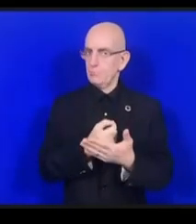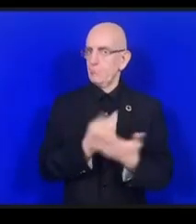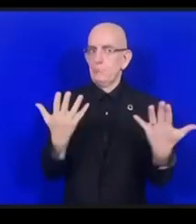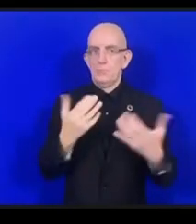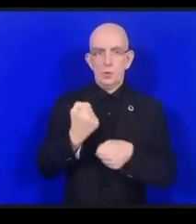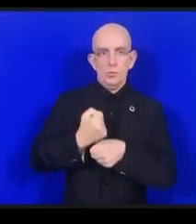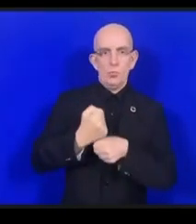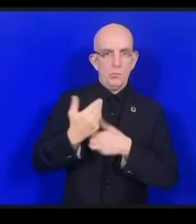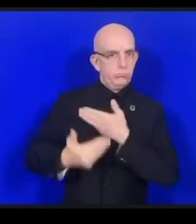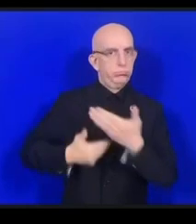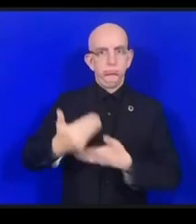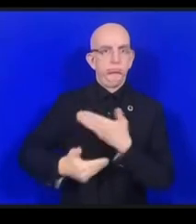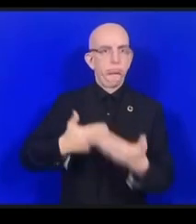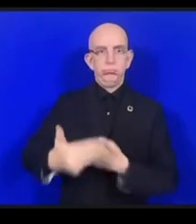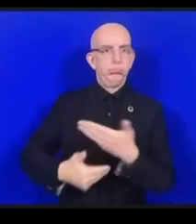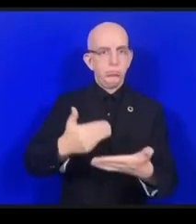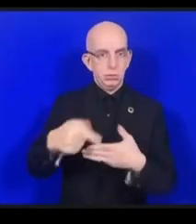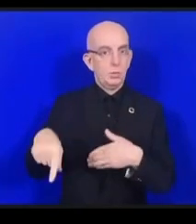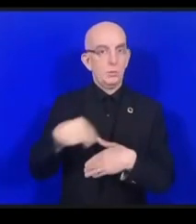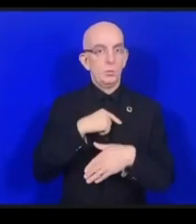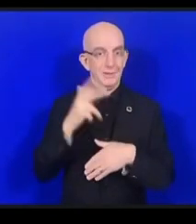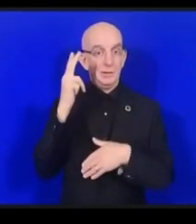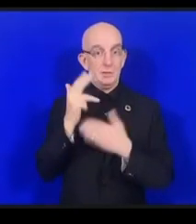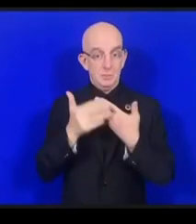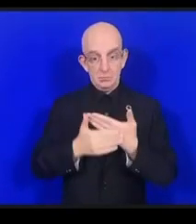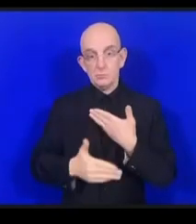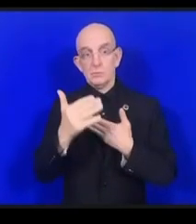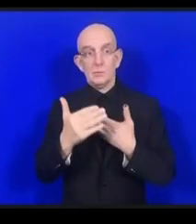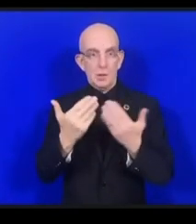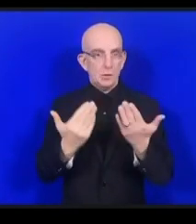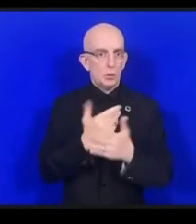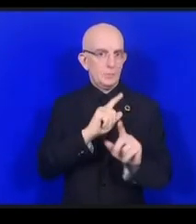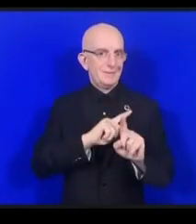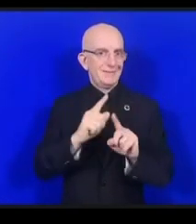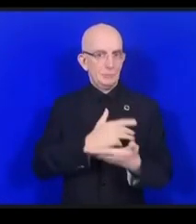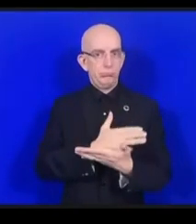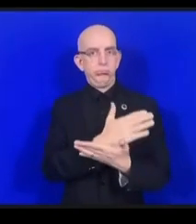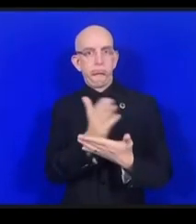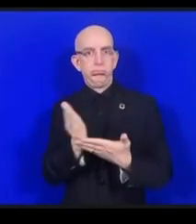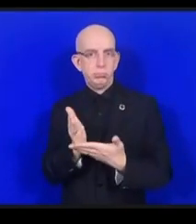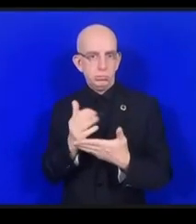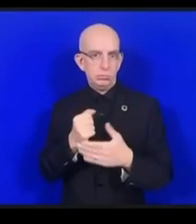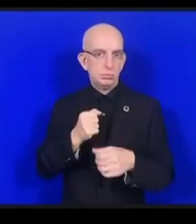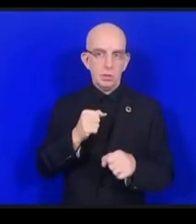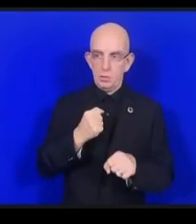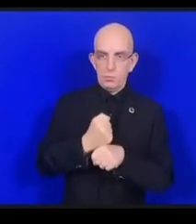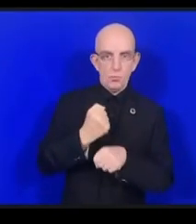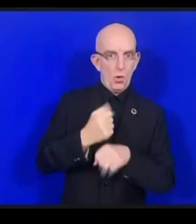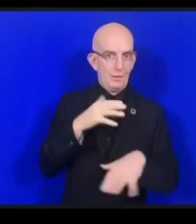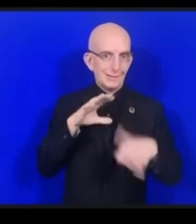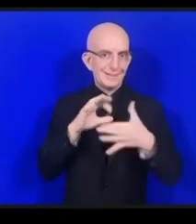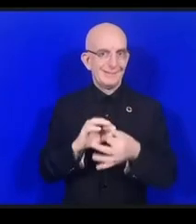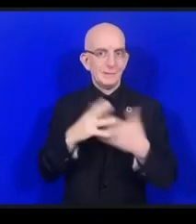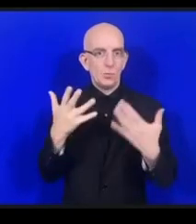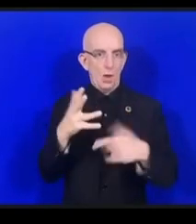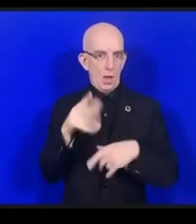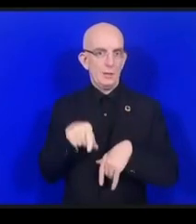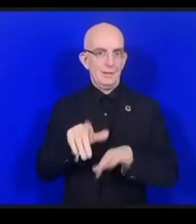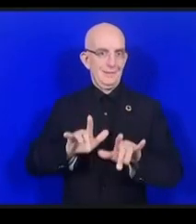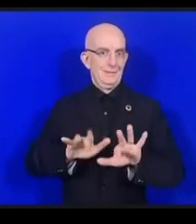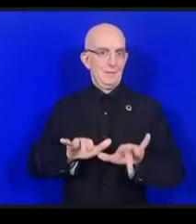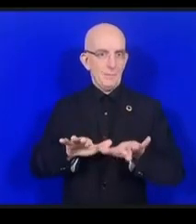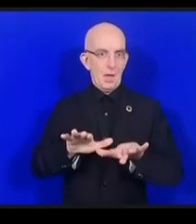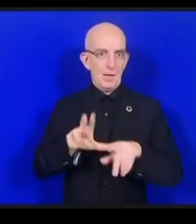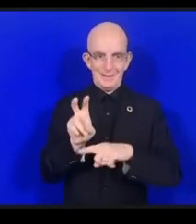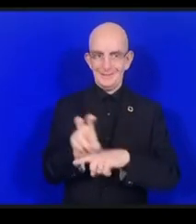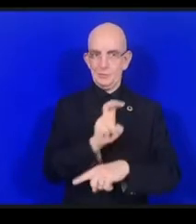ramener les normes cybersécurité au centre de notre sphère d'attention pour contribuer à une plus grande